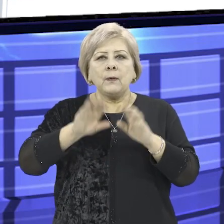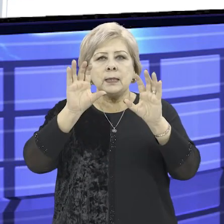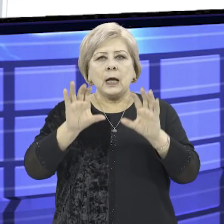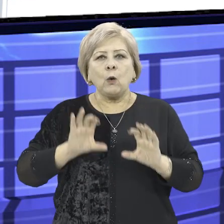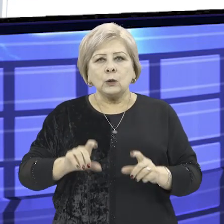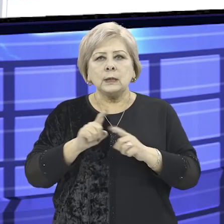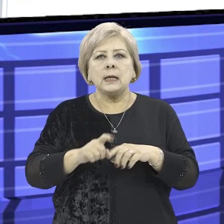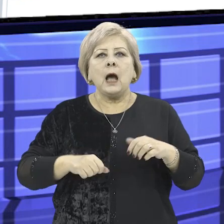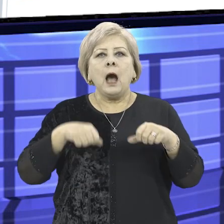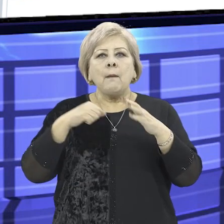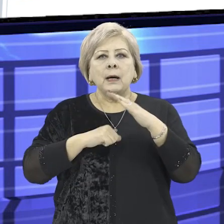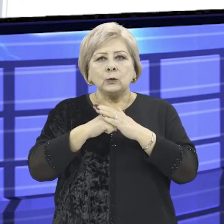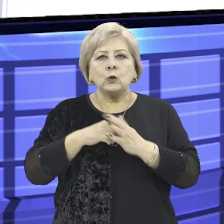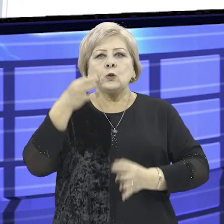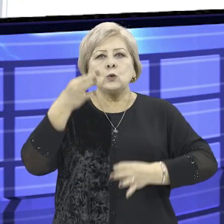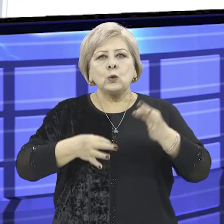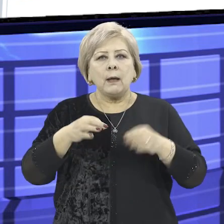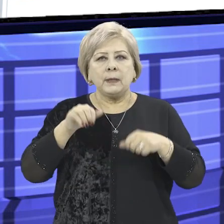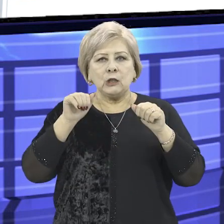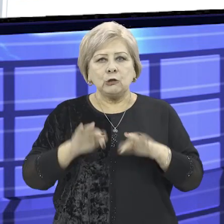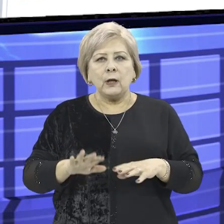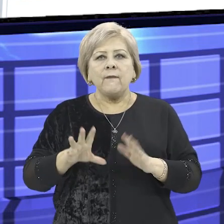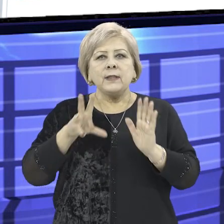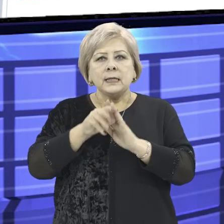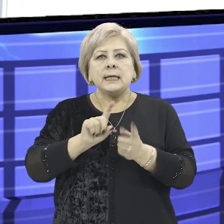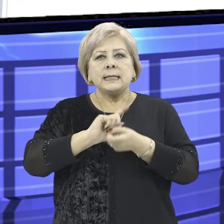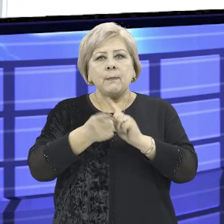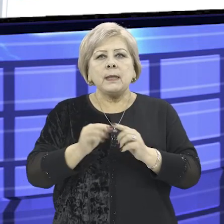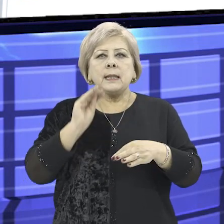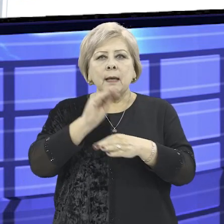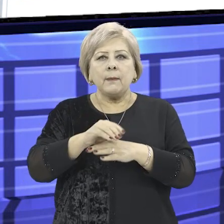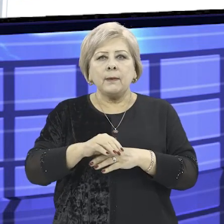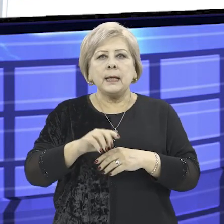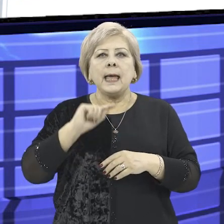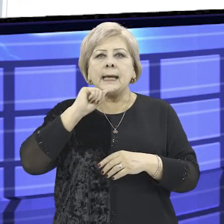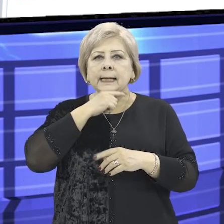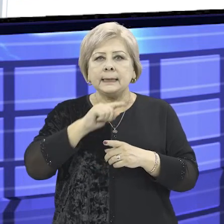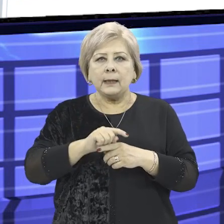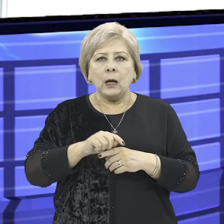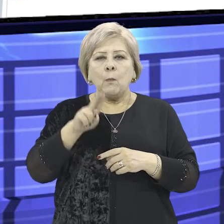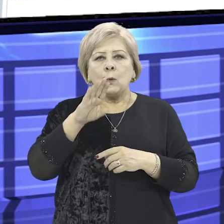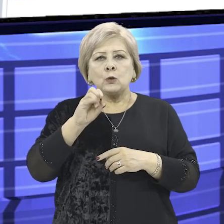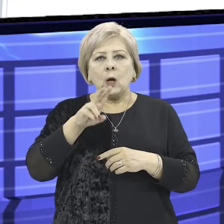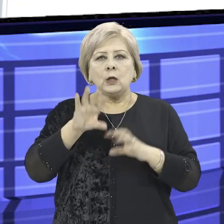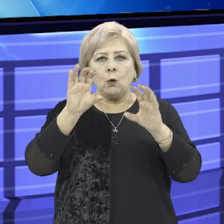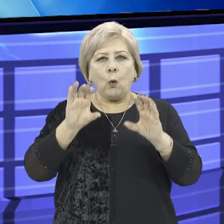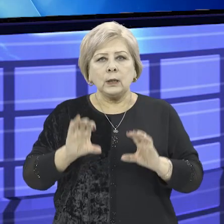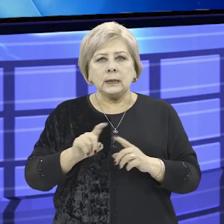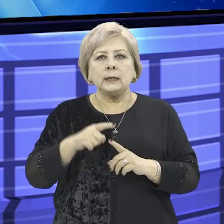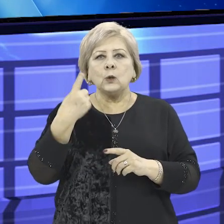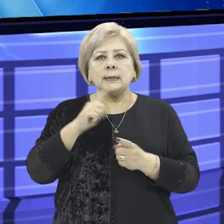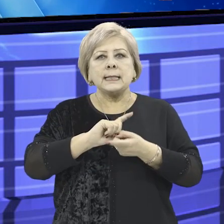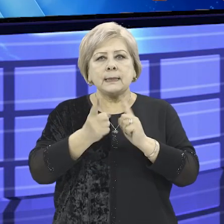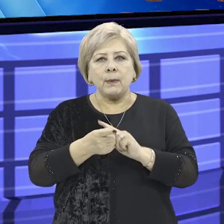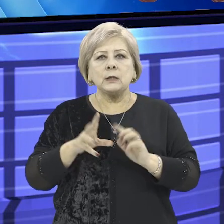проверки законности и обоснованности судебных решений внесены изменения и дополнения в экономический процессуальный кодекс.